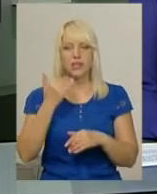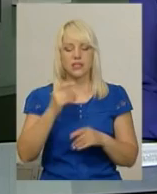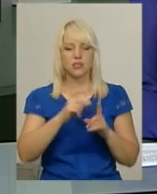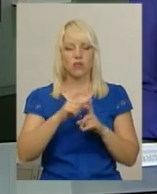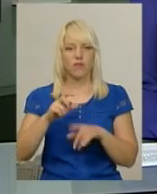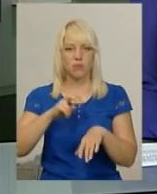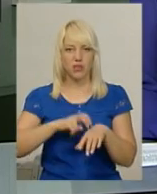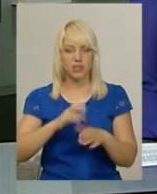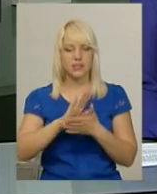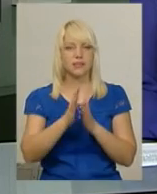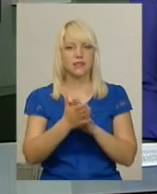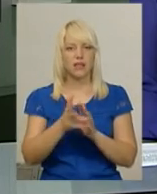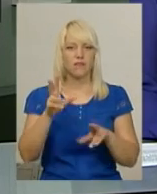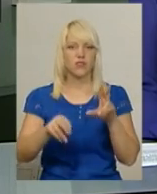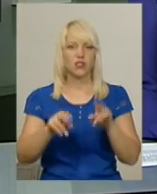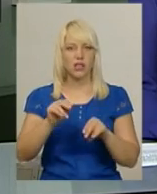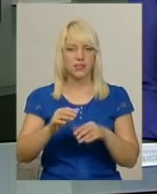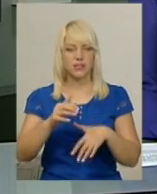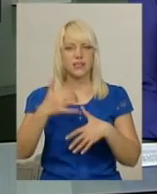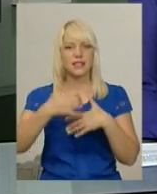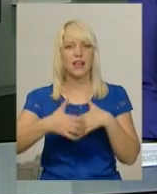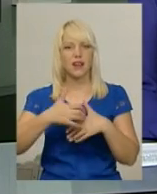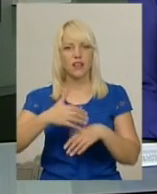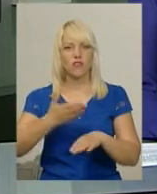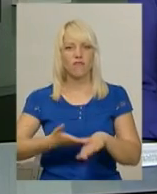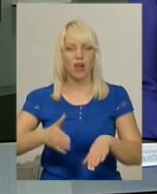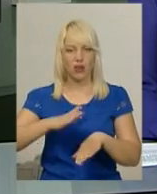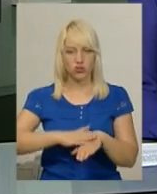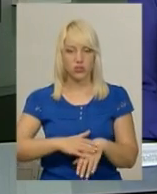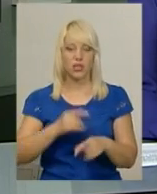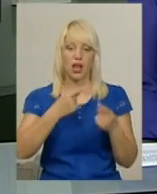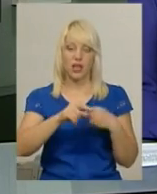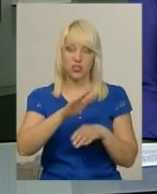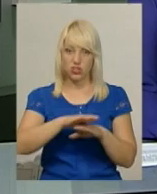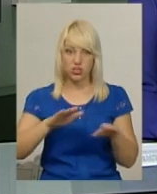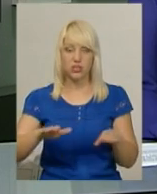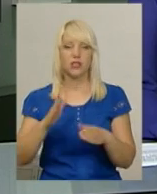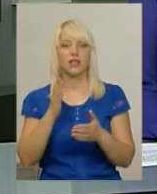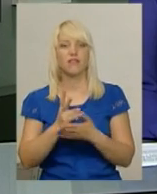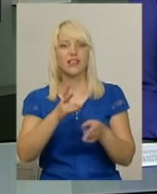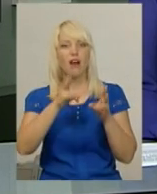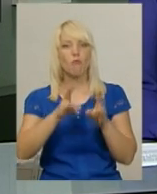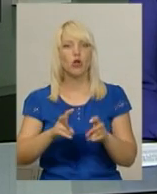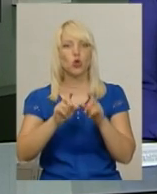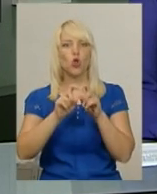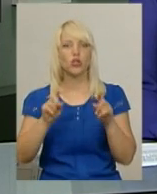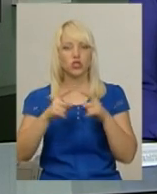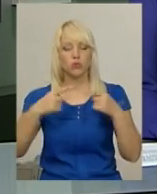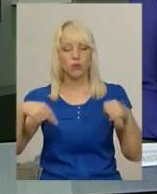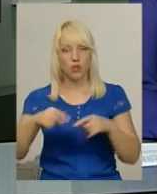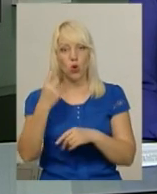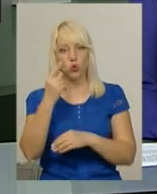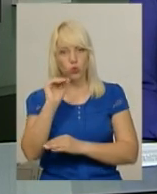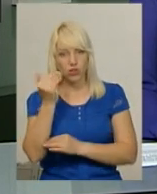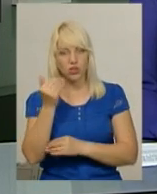стан дитини лікарі оцінюють як середньої важкості. Інших двоє дітей перебувають у травматологічному відділенні. Одну з них готують до виписки,